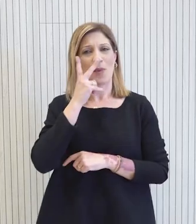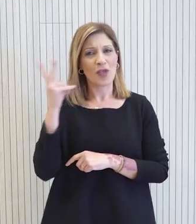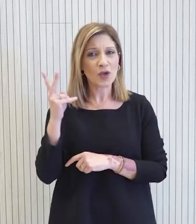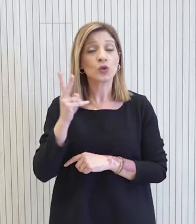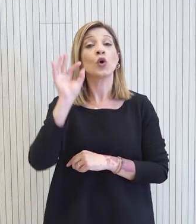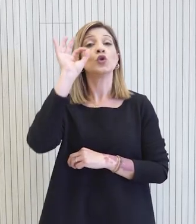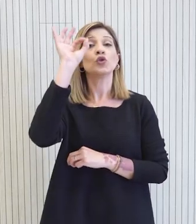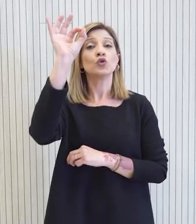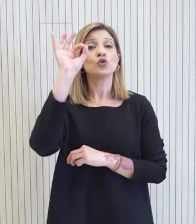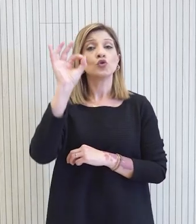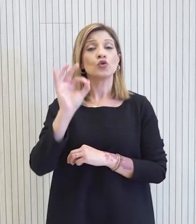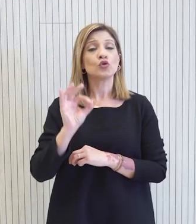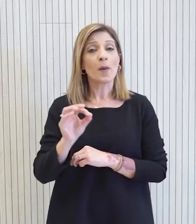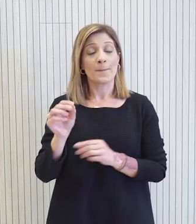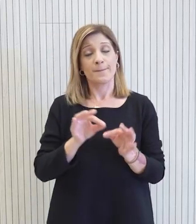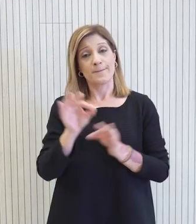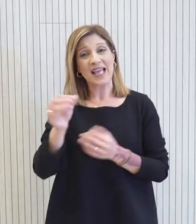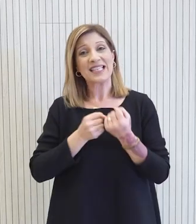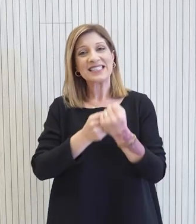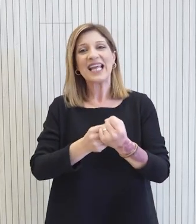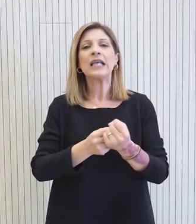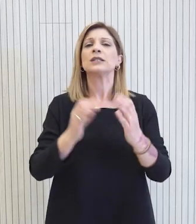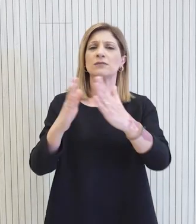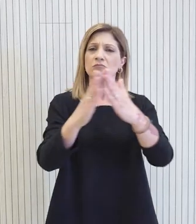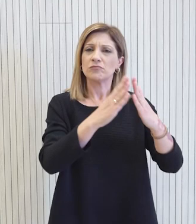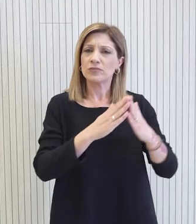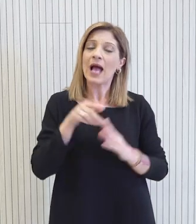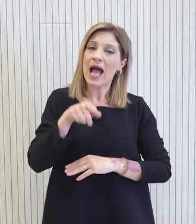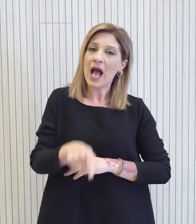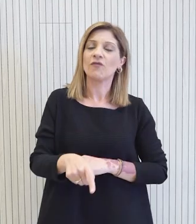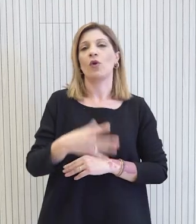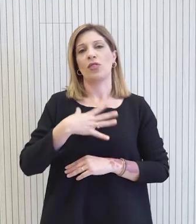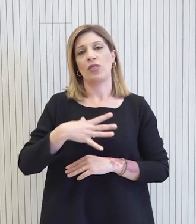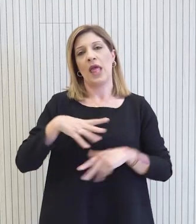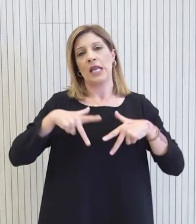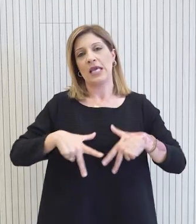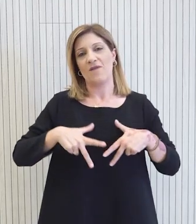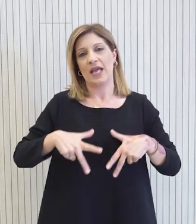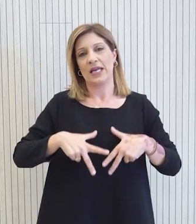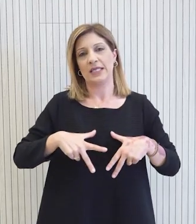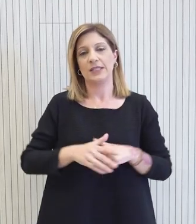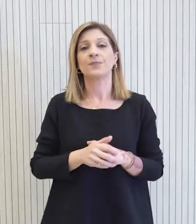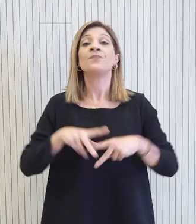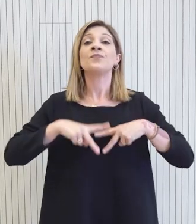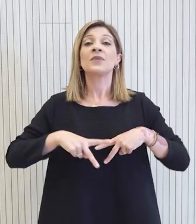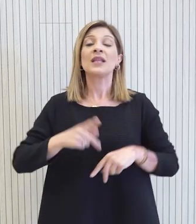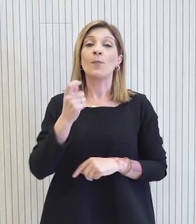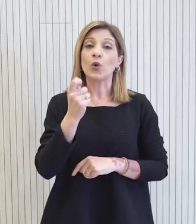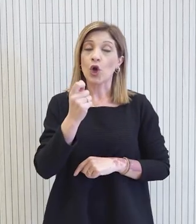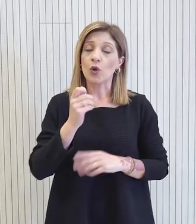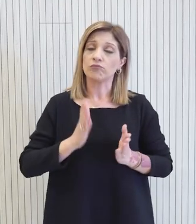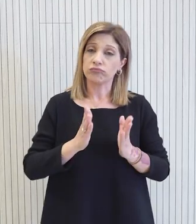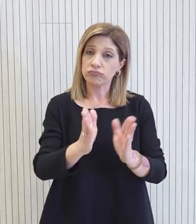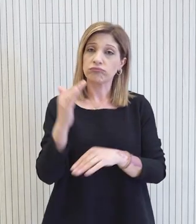λήψη στοχευμένων ουσιαστικών μέτρων στρίξης των νοικοκυριών βρίσκεται στο επίκεντρο των πολιτικών της κυβέρνησης. Το Υπουργείο Οικονομικών θα